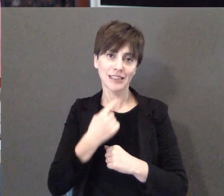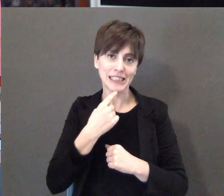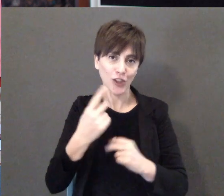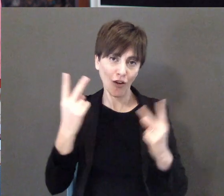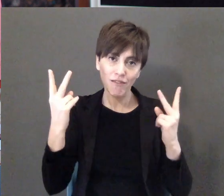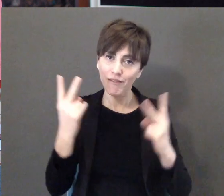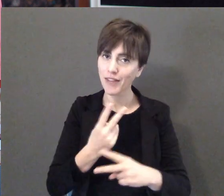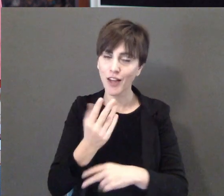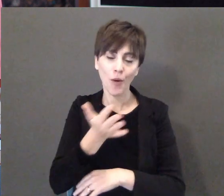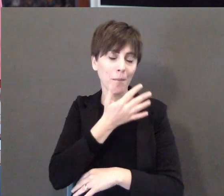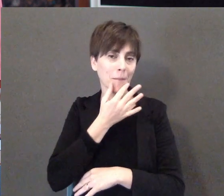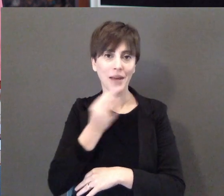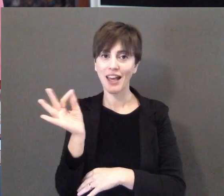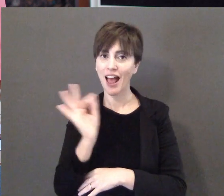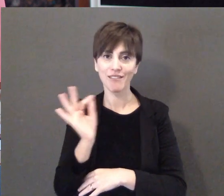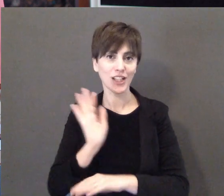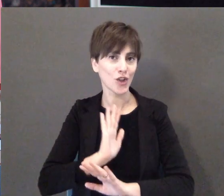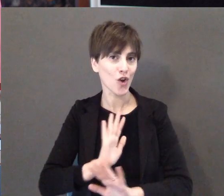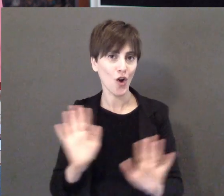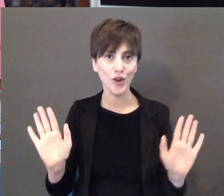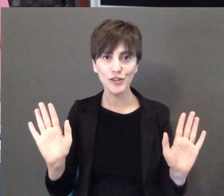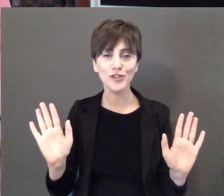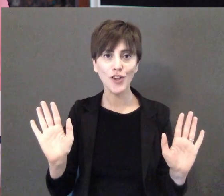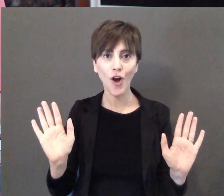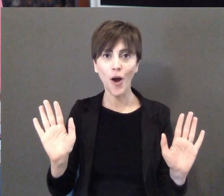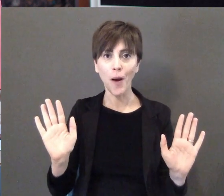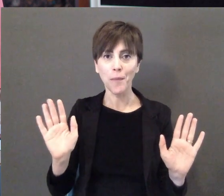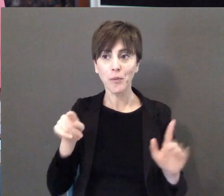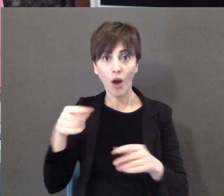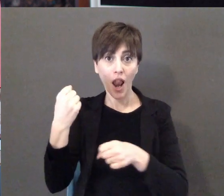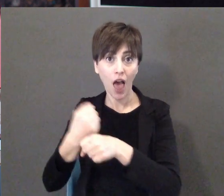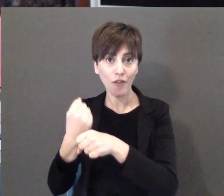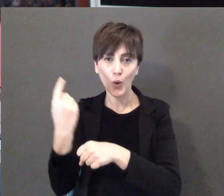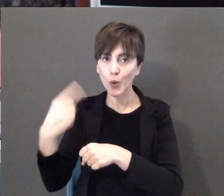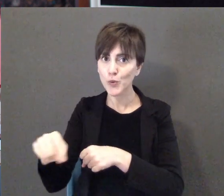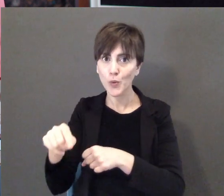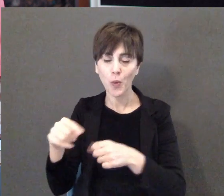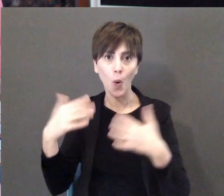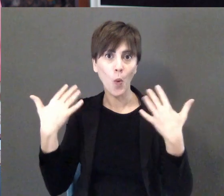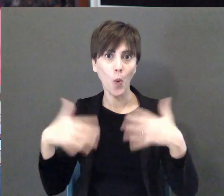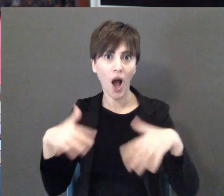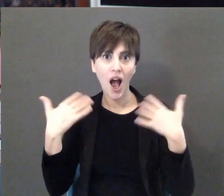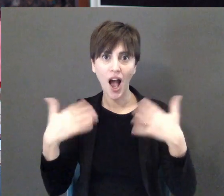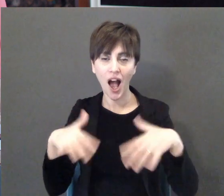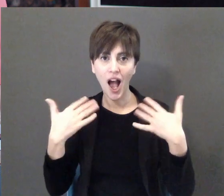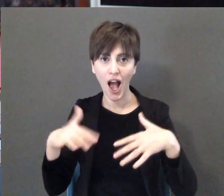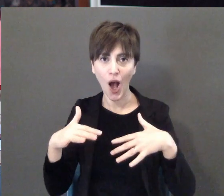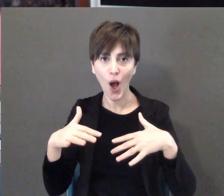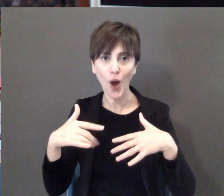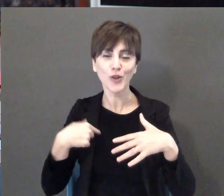però era una cosa meravigliosa perché arrivare a fare quelle cose che faceva lui io non le facevo però